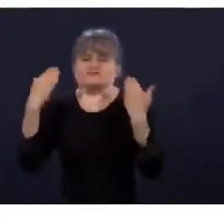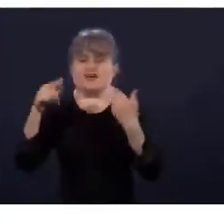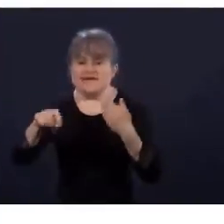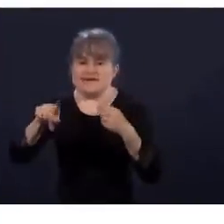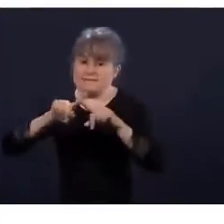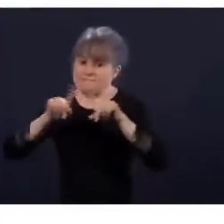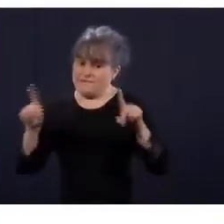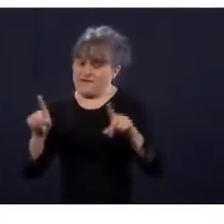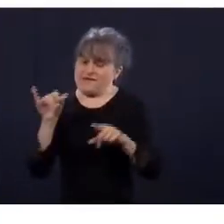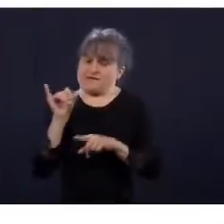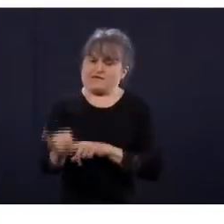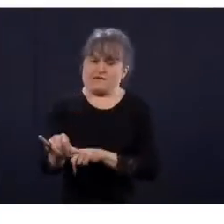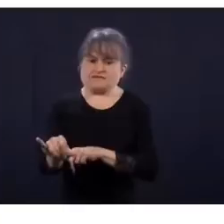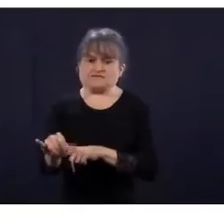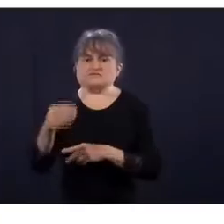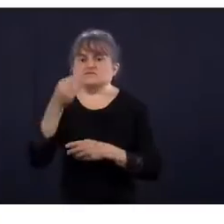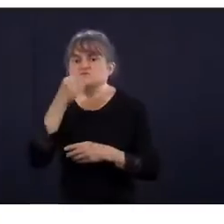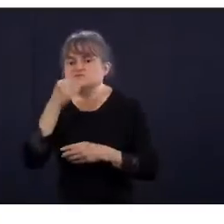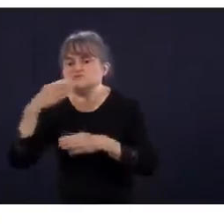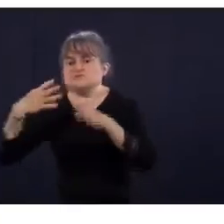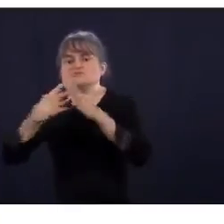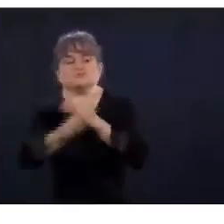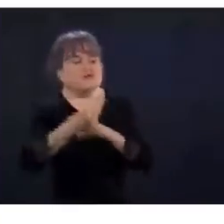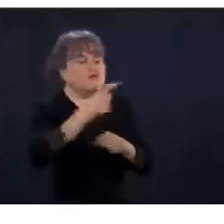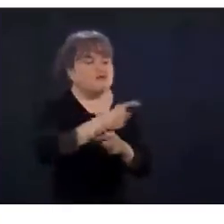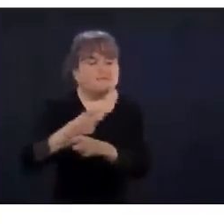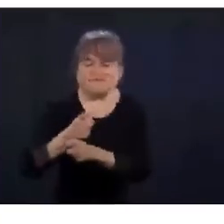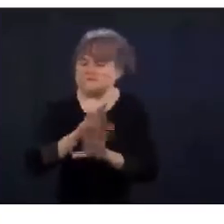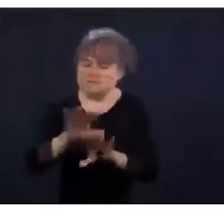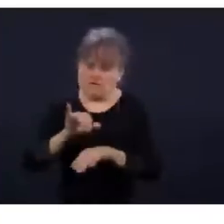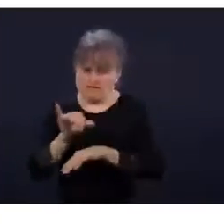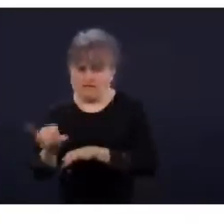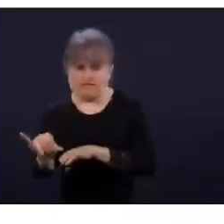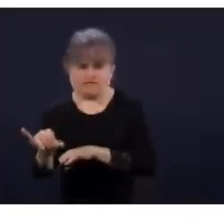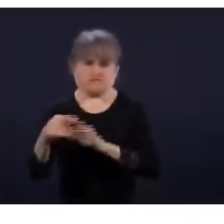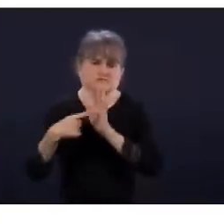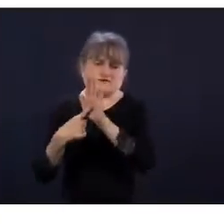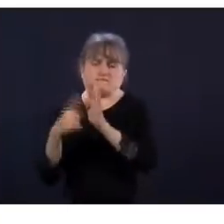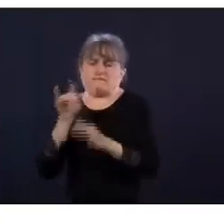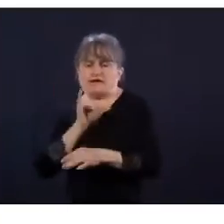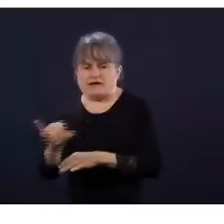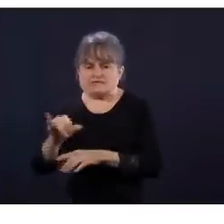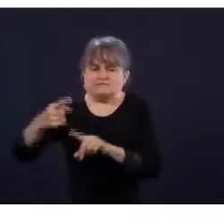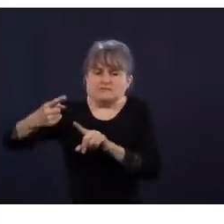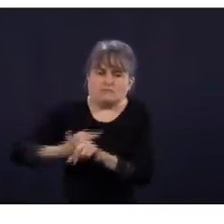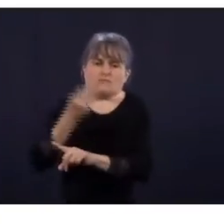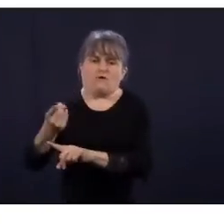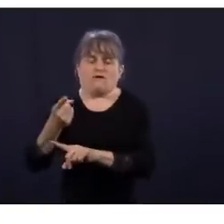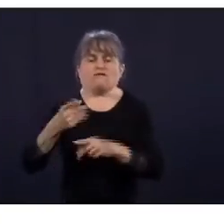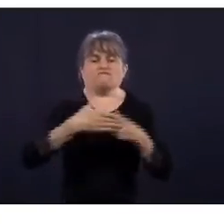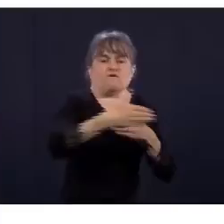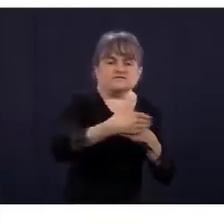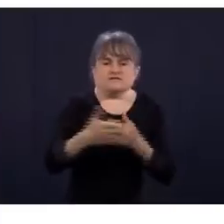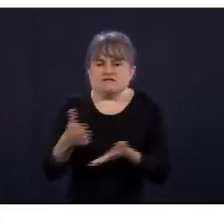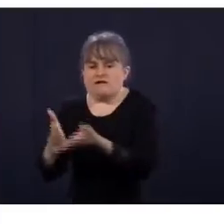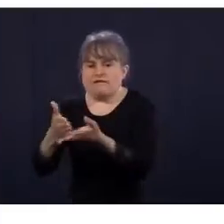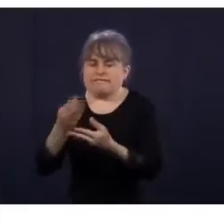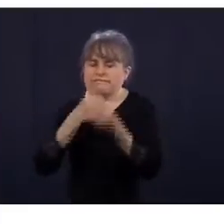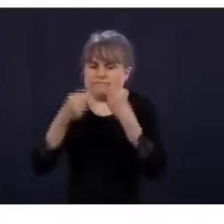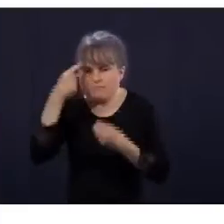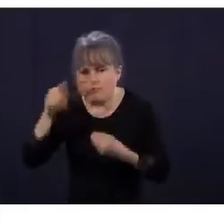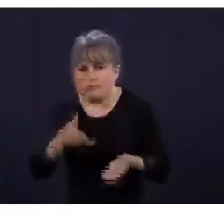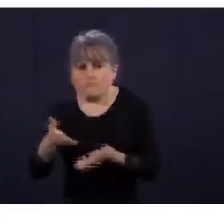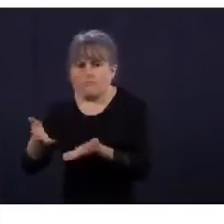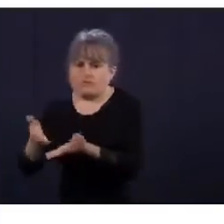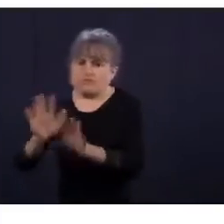on va voir. On va suivre la situation. S'il y a des problématiques qui sont rapportées à ce moment-là, on pourra réévaluer avec la Sécurité